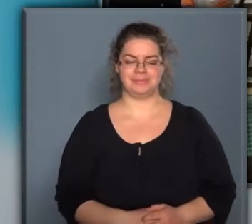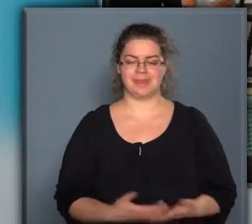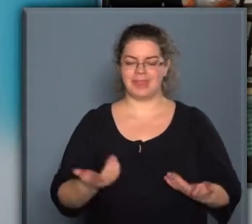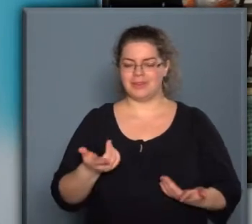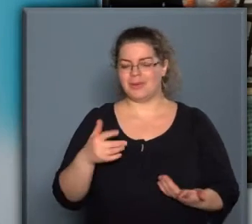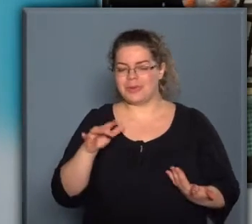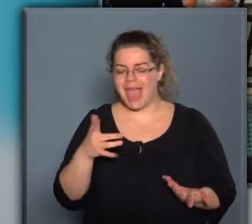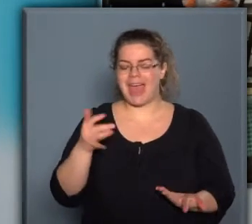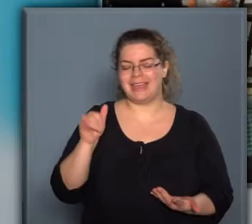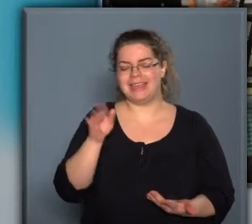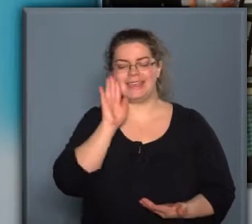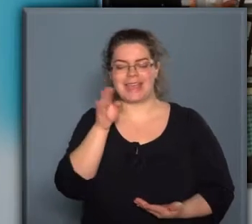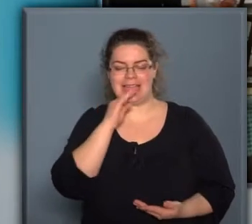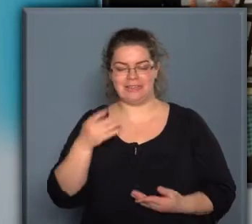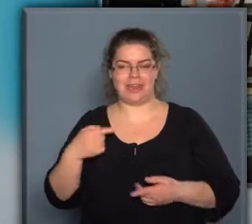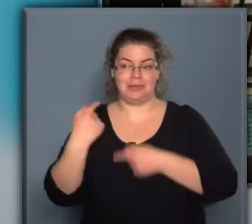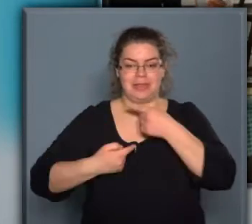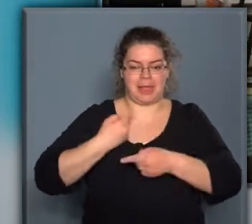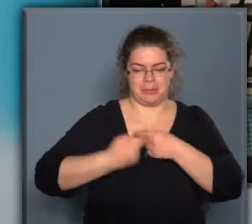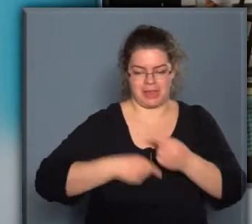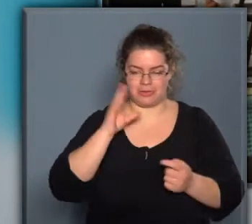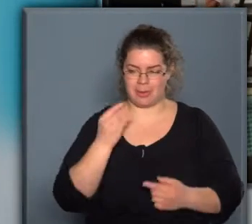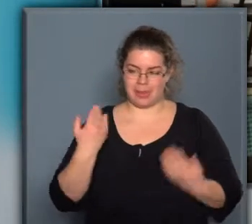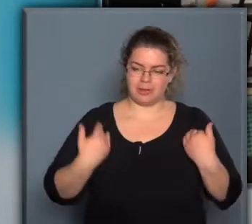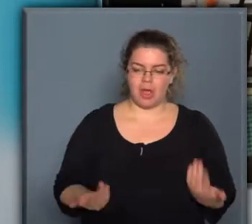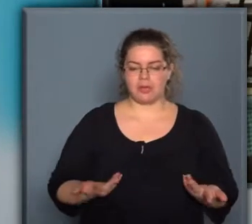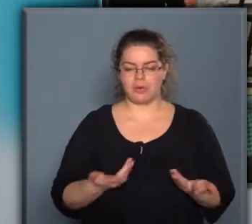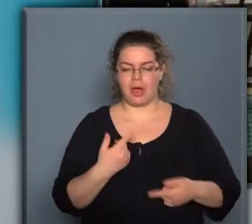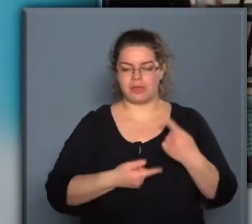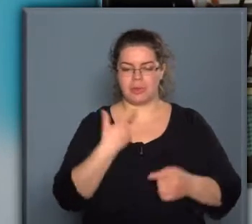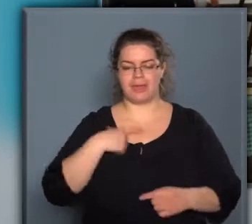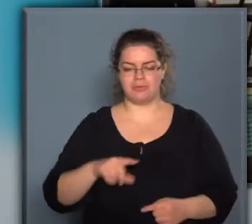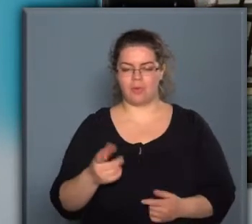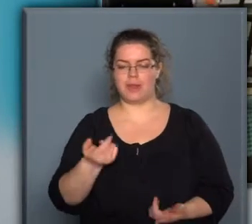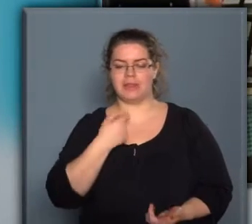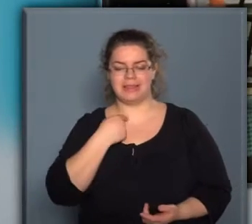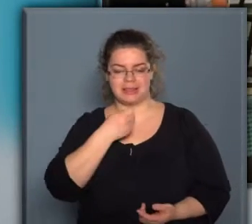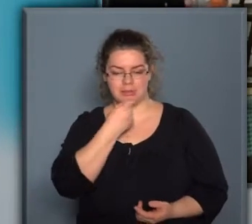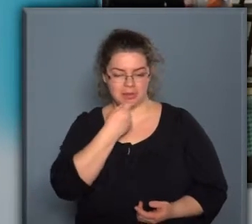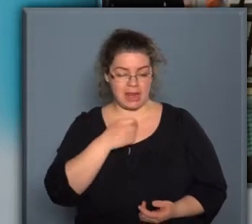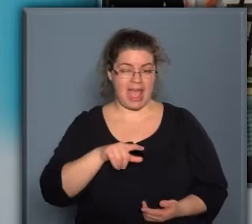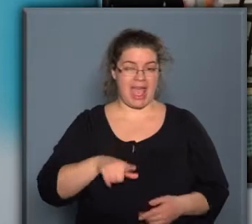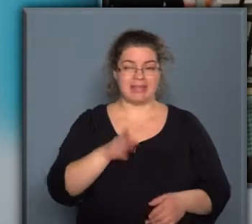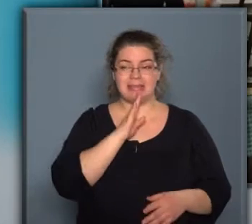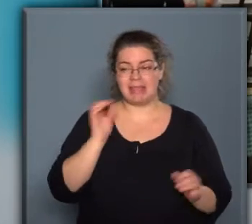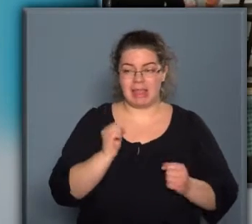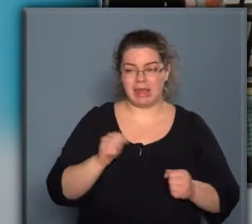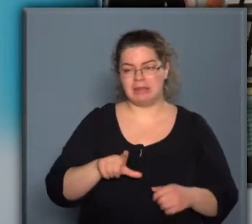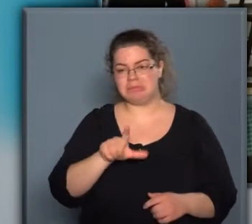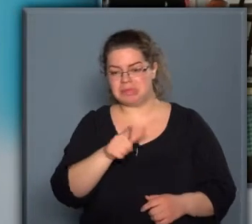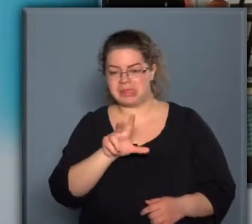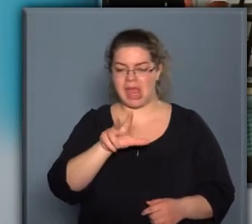Alapföldi járssági származás ömber vagyok. Hagyomány volt nálunk a disznótorm. Egy tényleg legalább kétszer, hanem háromszor